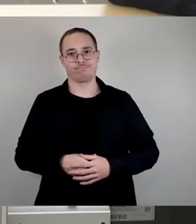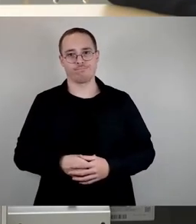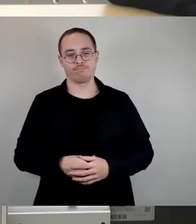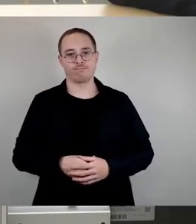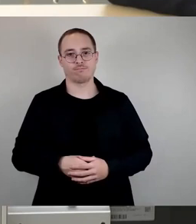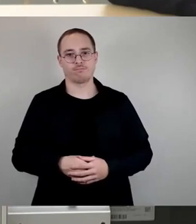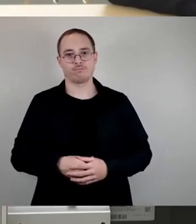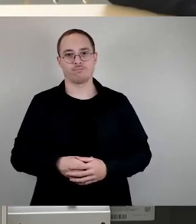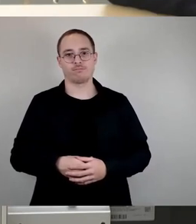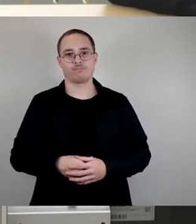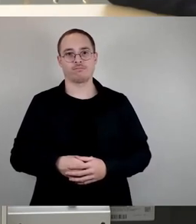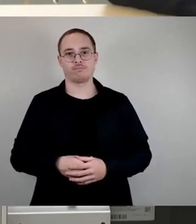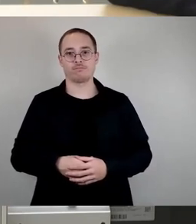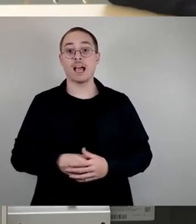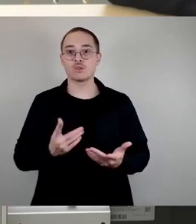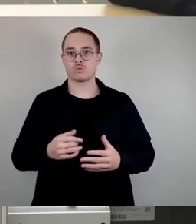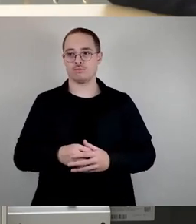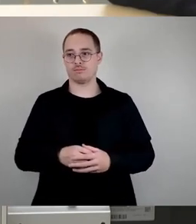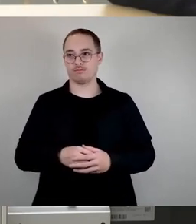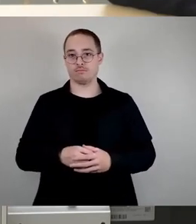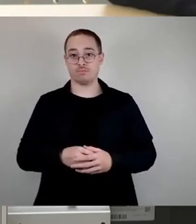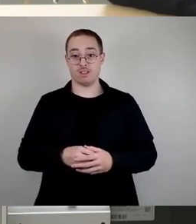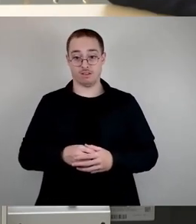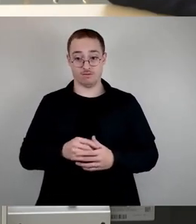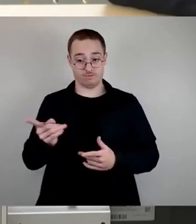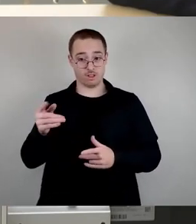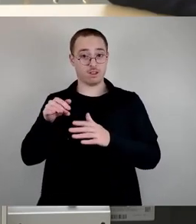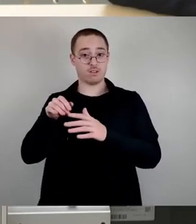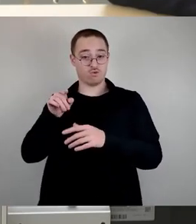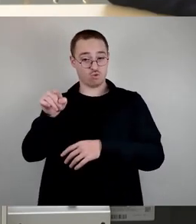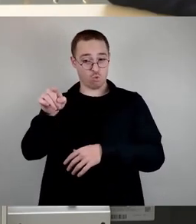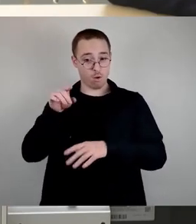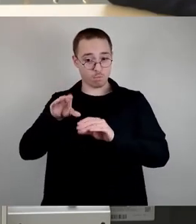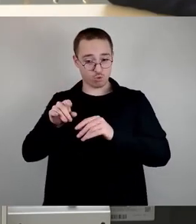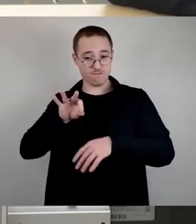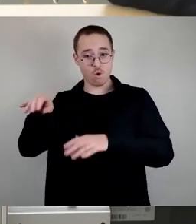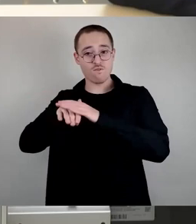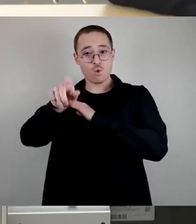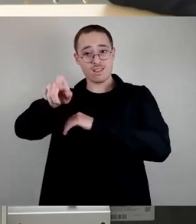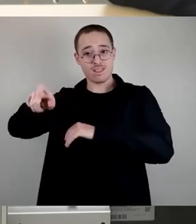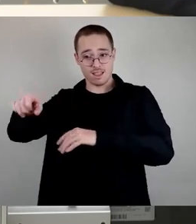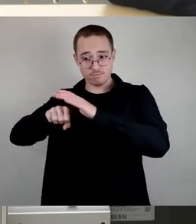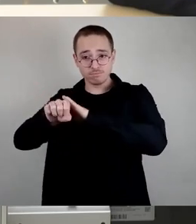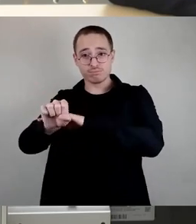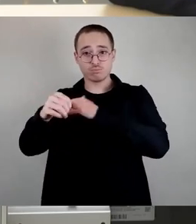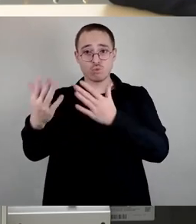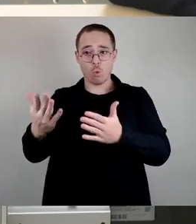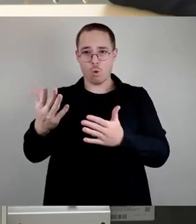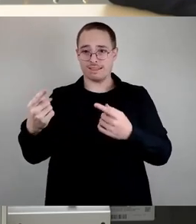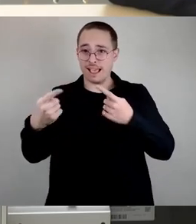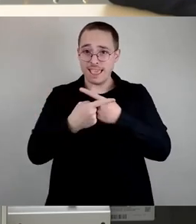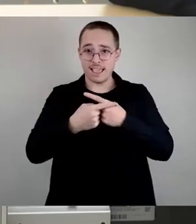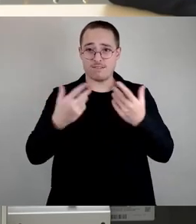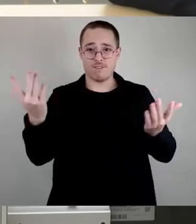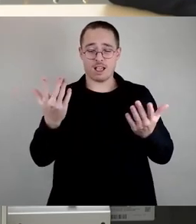Was spricht also objektiv gegen dieses Objekt? Das sind zum einen die Kosten. Eine Million soll in dieses